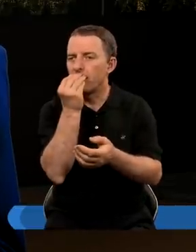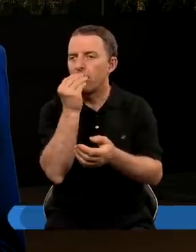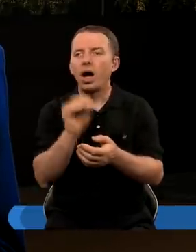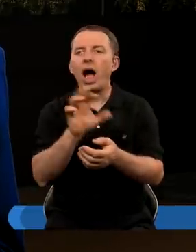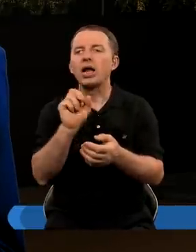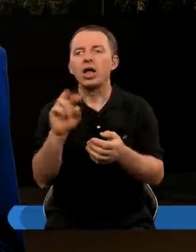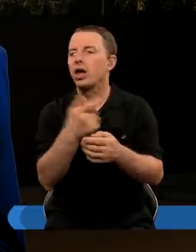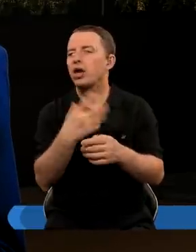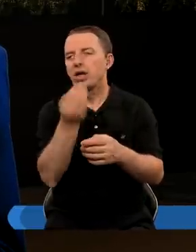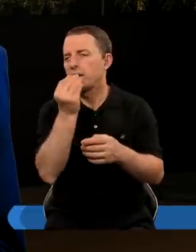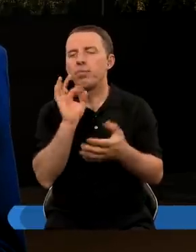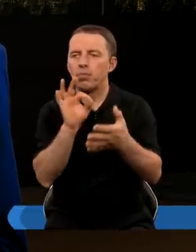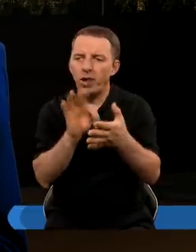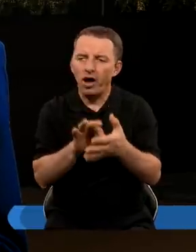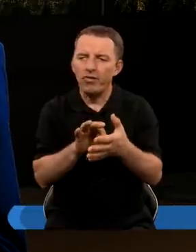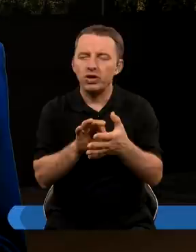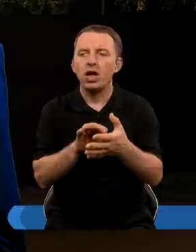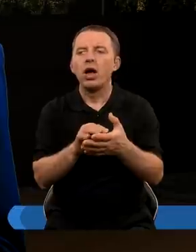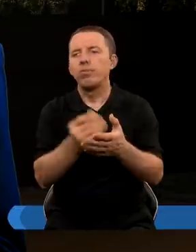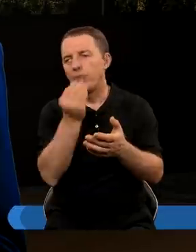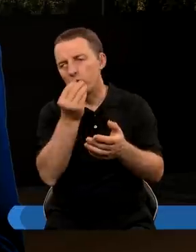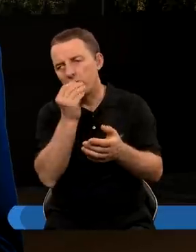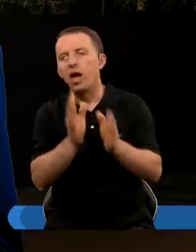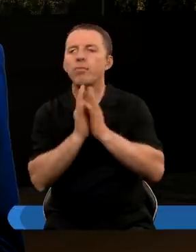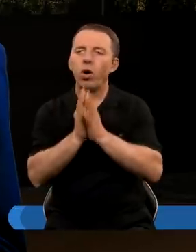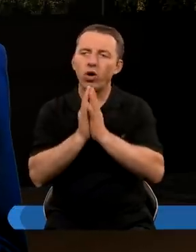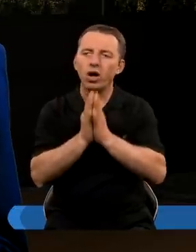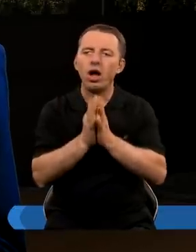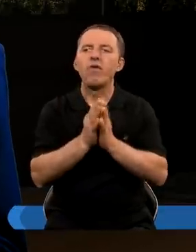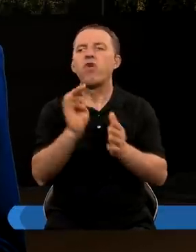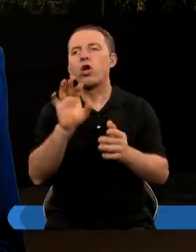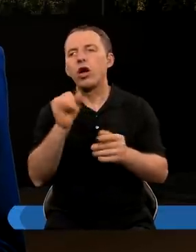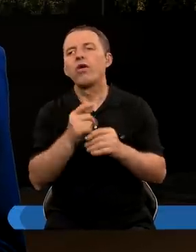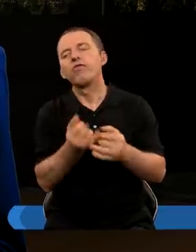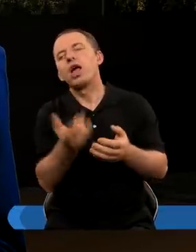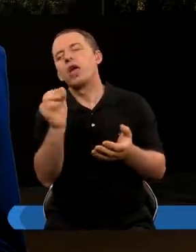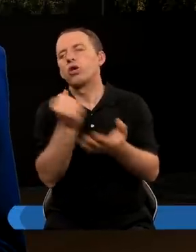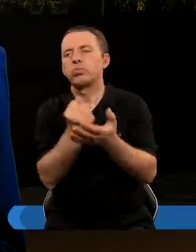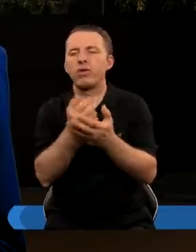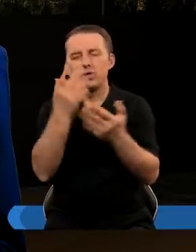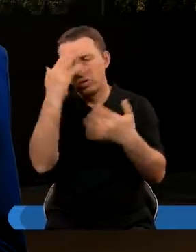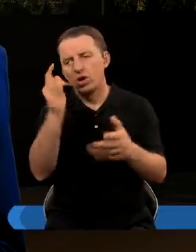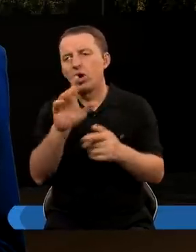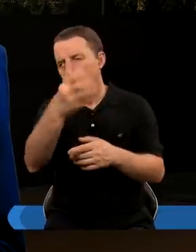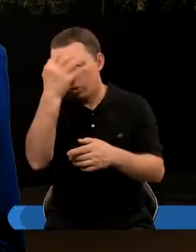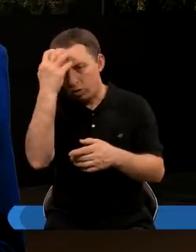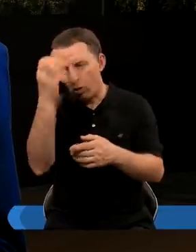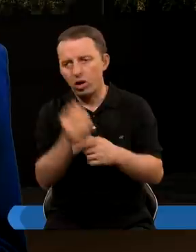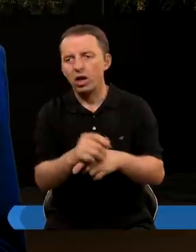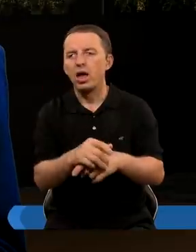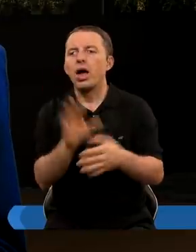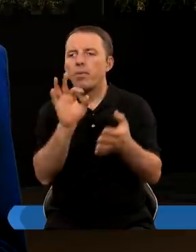nie jedli pewnych potraw, a wiadomo, poganie folgowali sobie w wielu sprawach i król